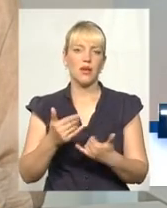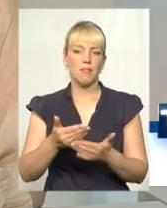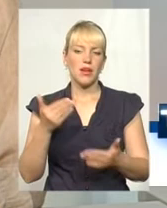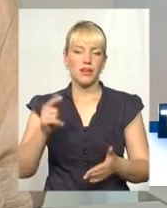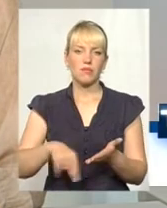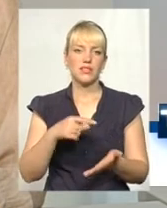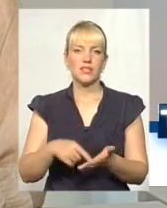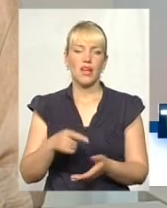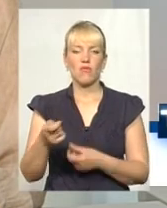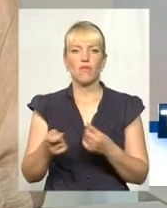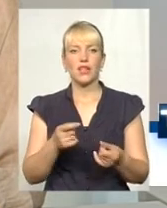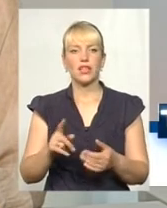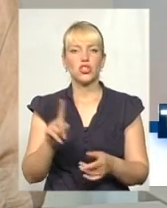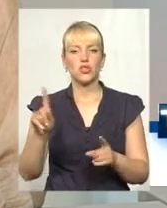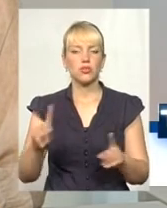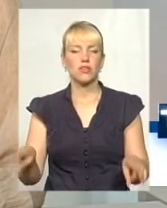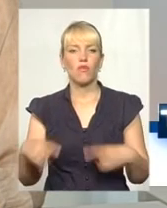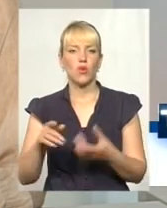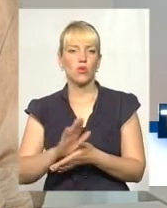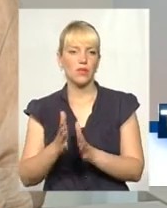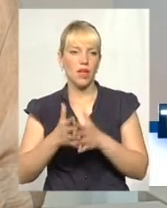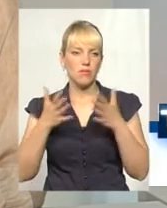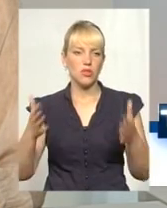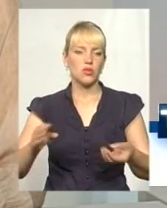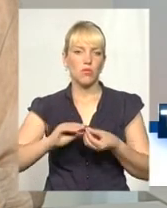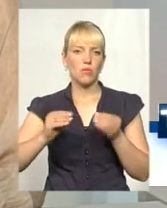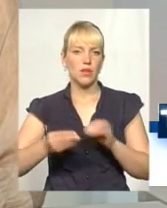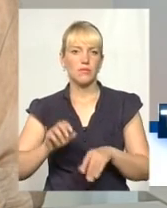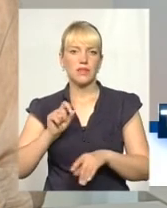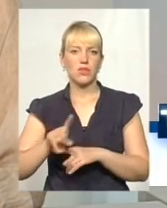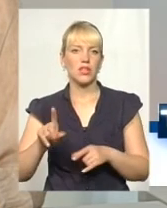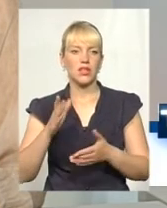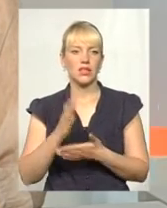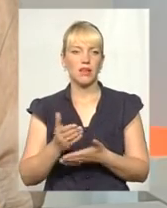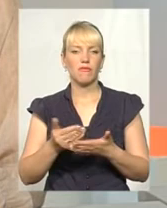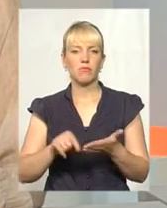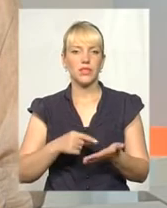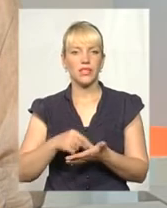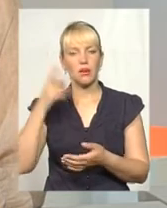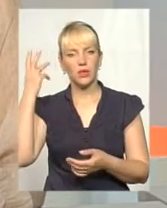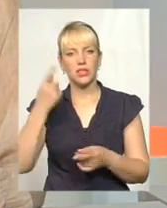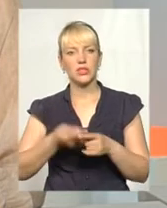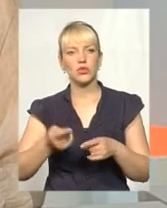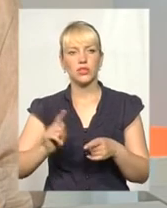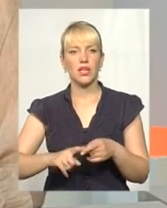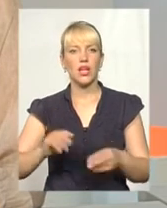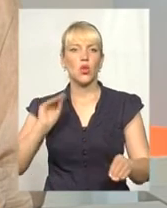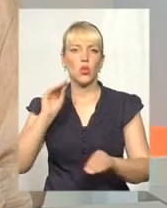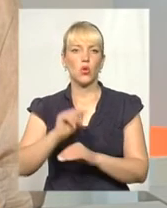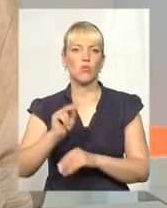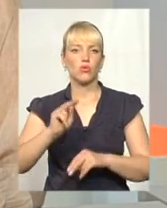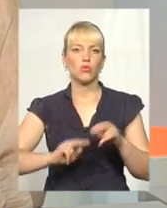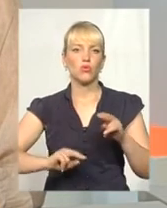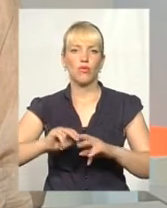створення умов. Найбільша проблема і завдання, яке стоятиме перед містом Хмельницьким, це, безумовно, добудова вже